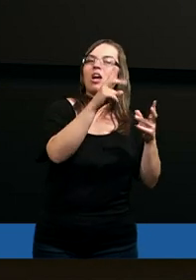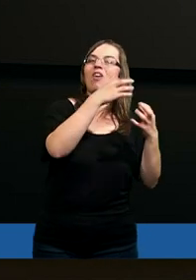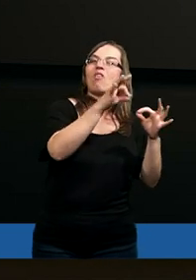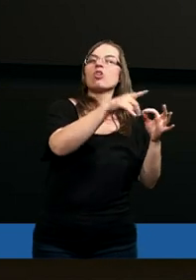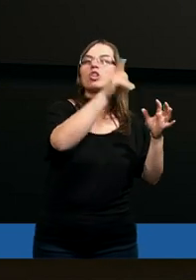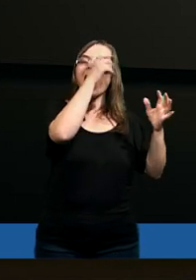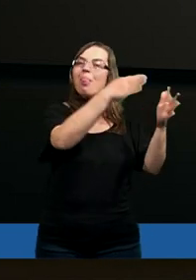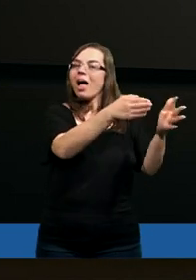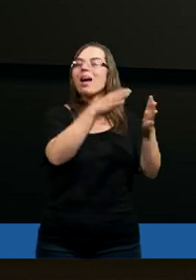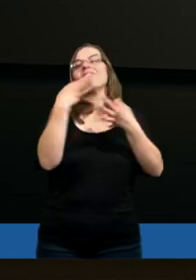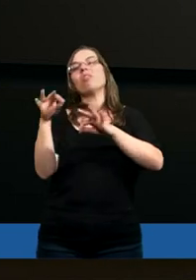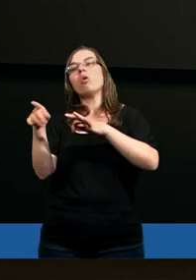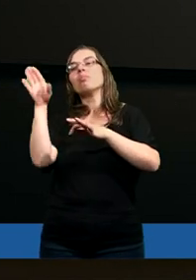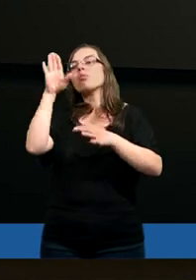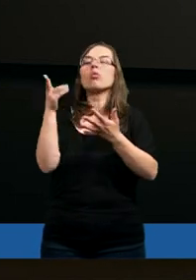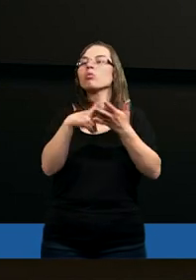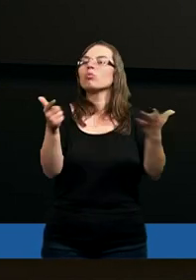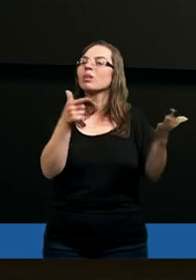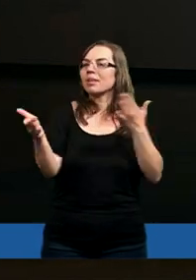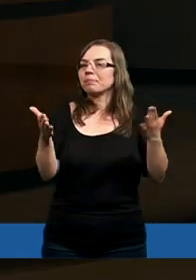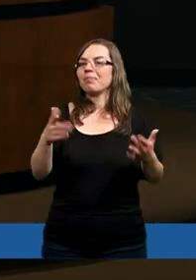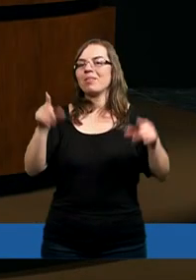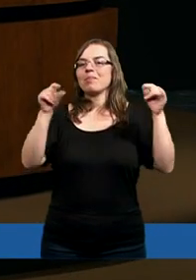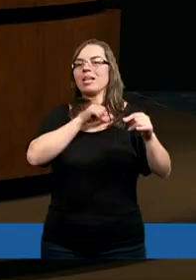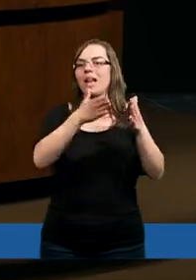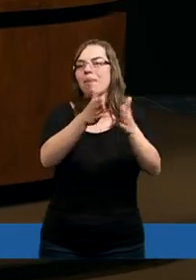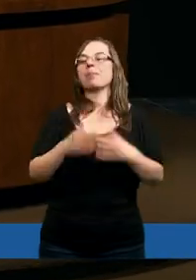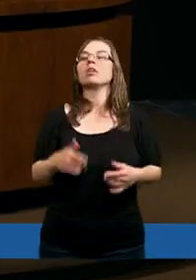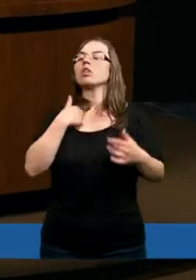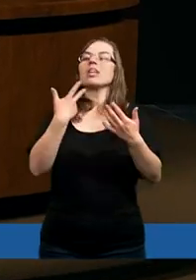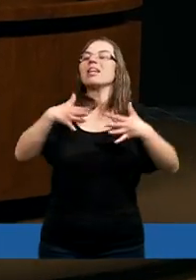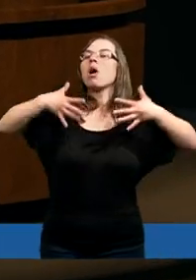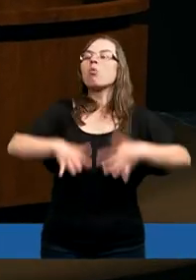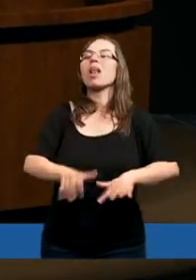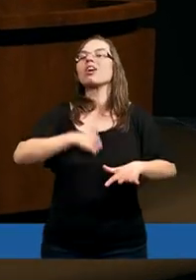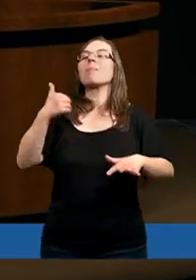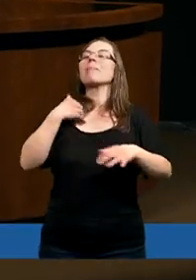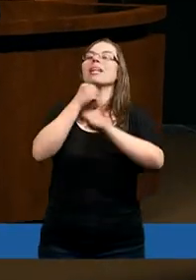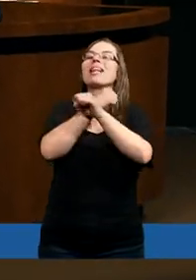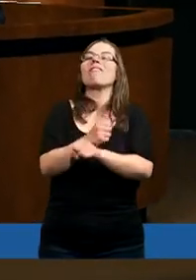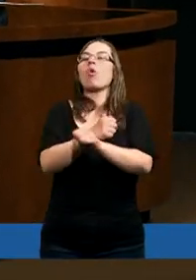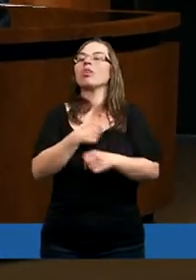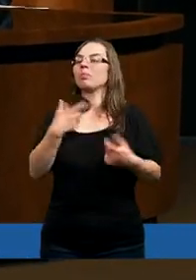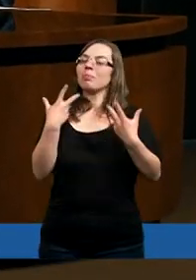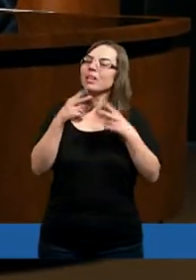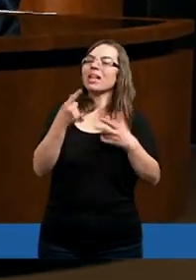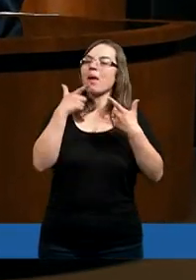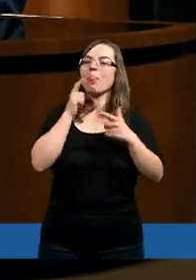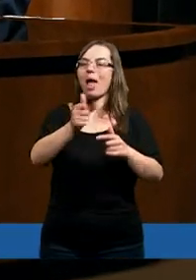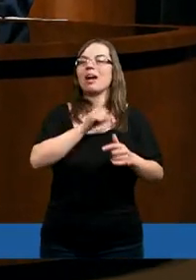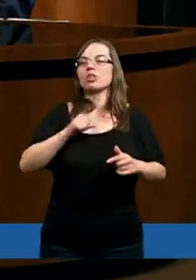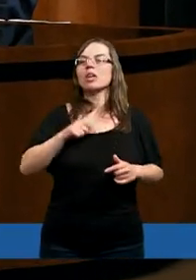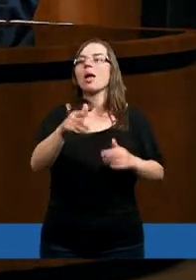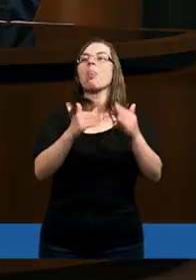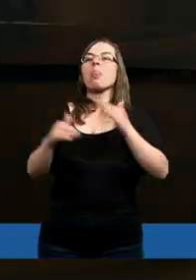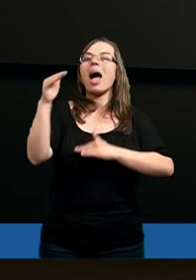Zwiedzenie, po prostu zwiedzenie. Czemu ulegam? Tego jestem niewolnikiem. No dokładnie, dokładnie. A więc